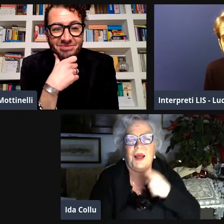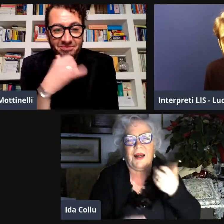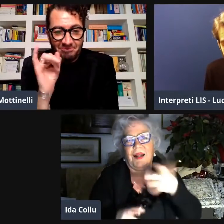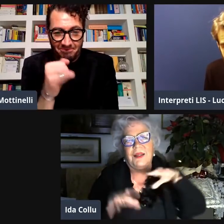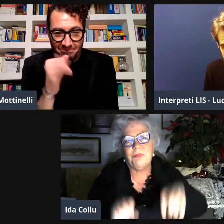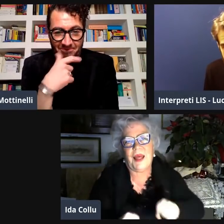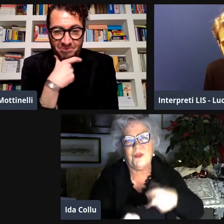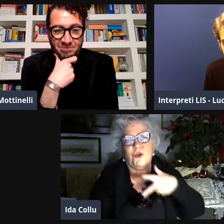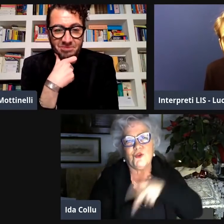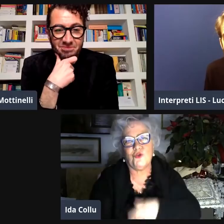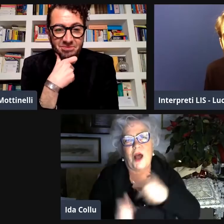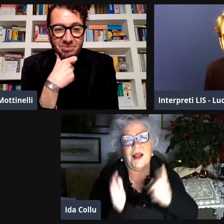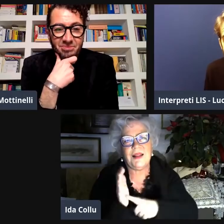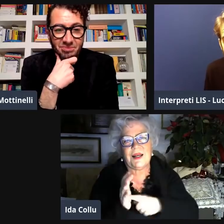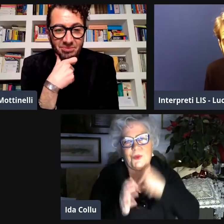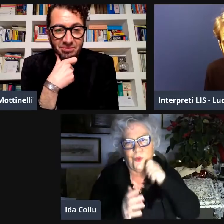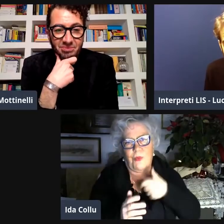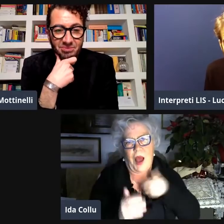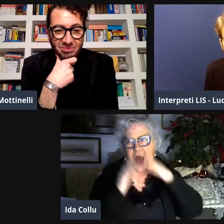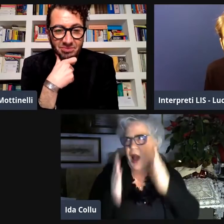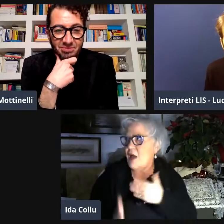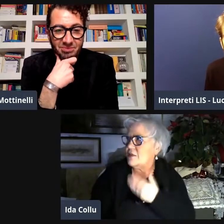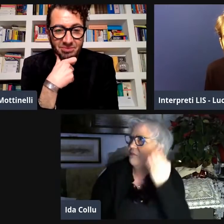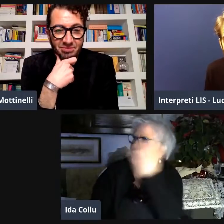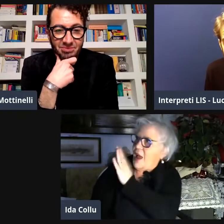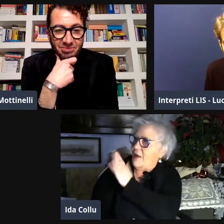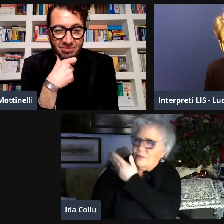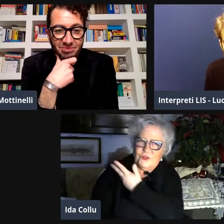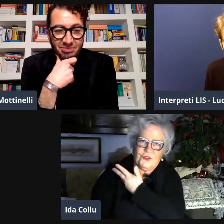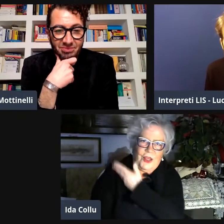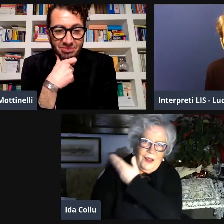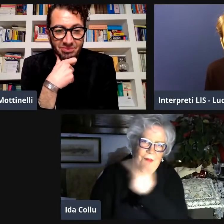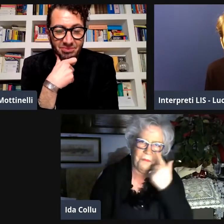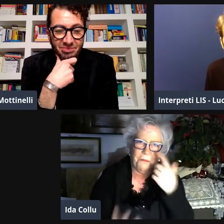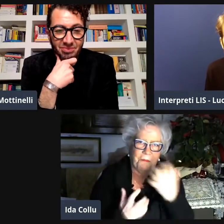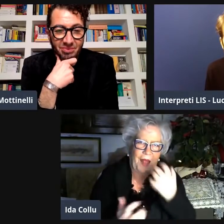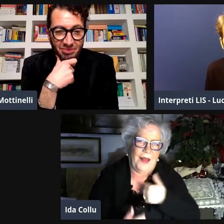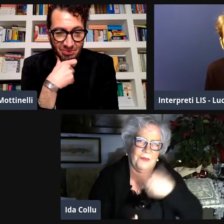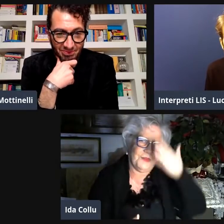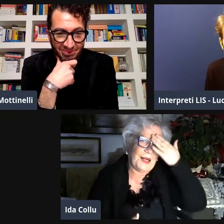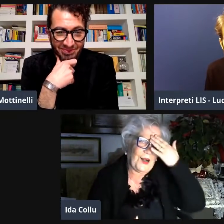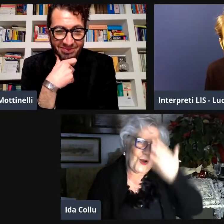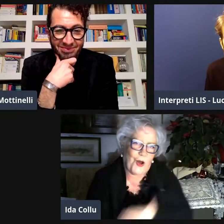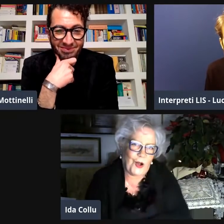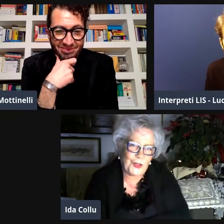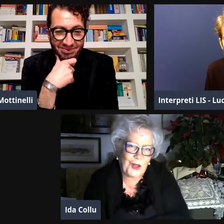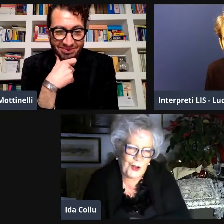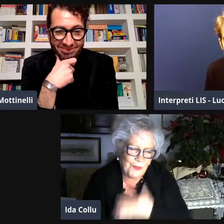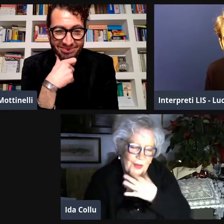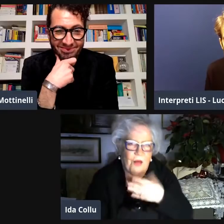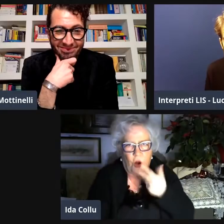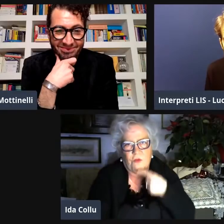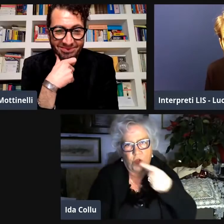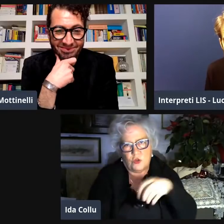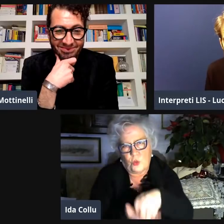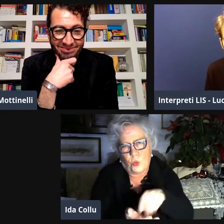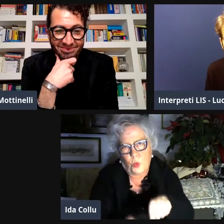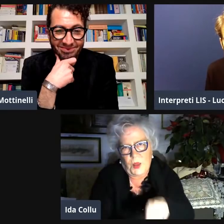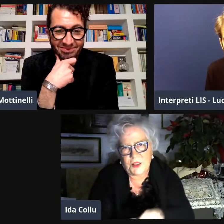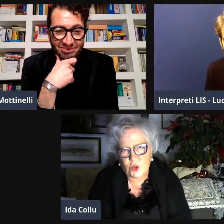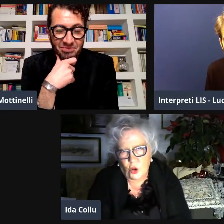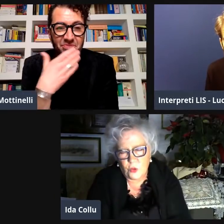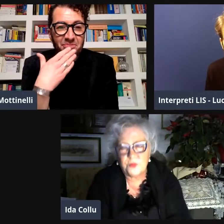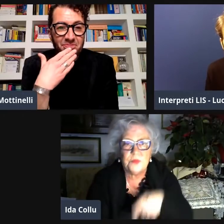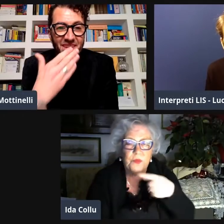mi è stato anche dato un diploma al merito per l'impegno sociale e io ce l'ho appeso qui è un bellissimo